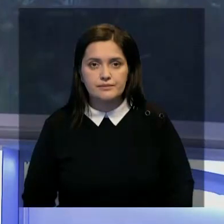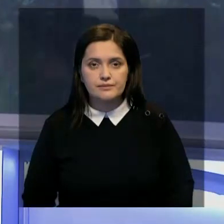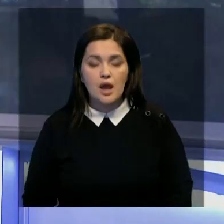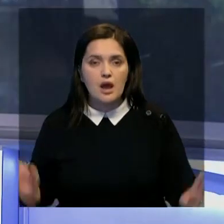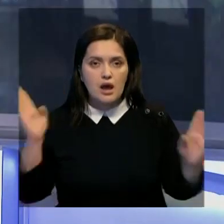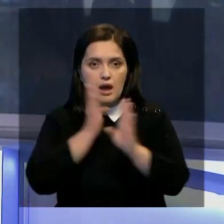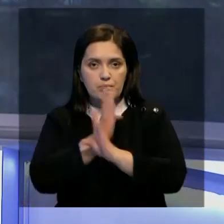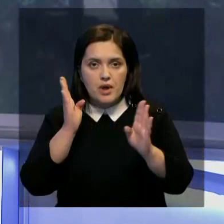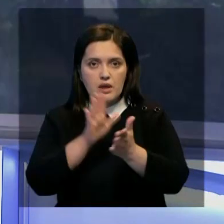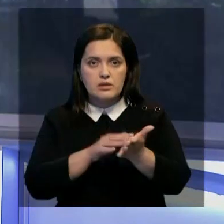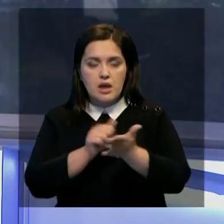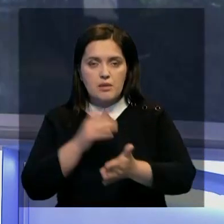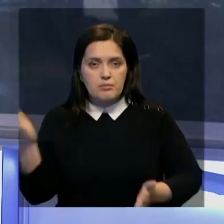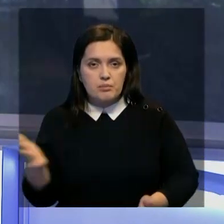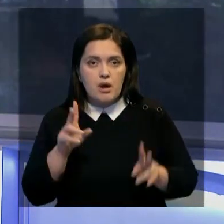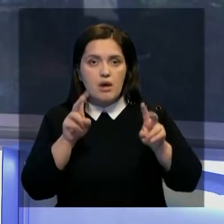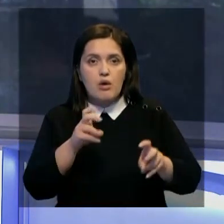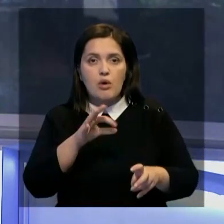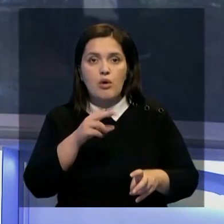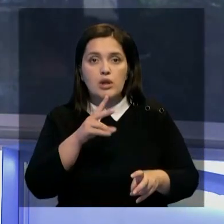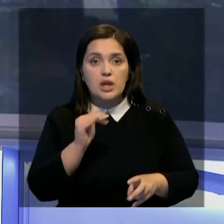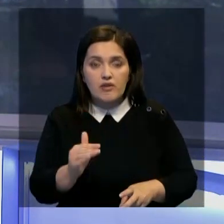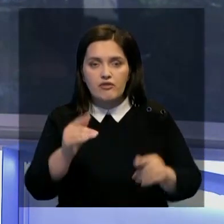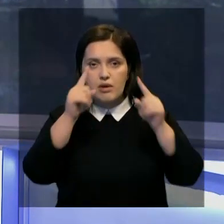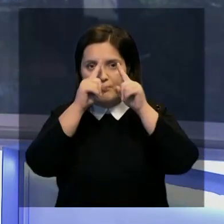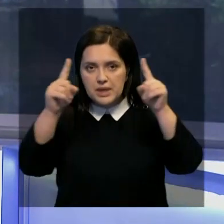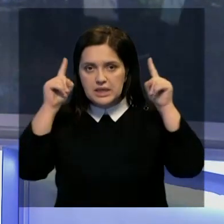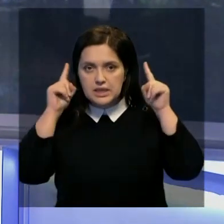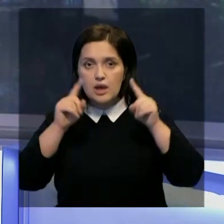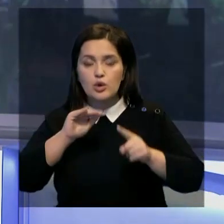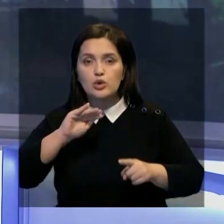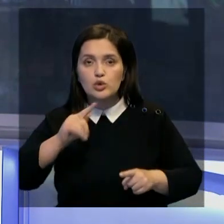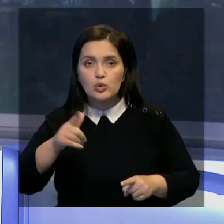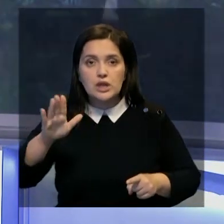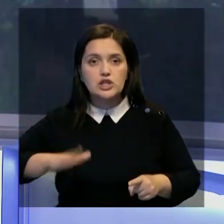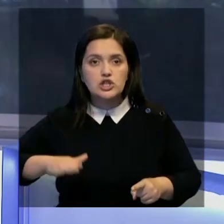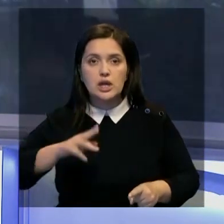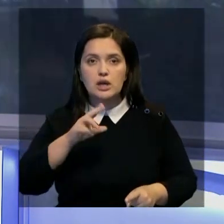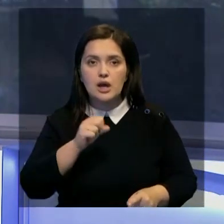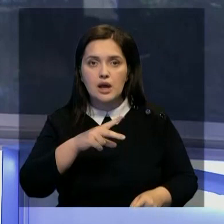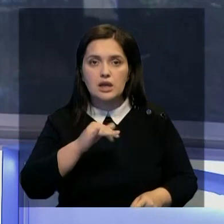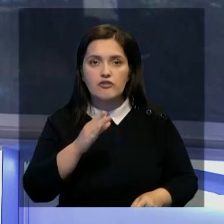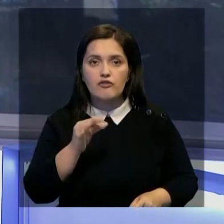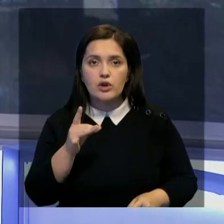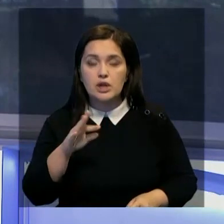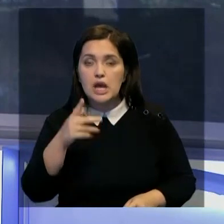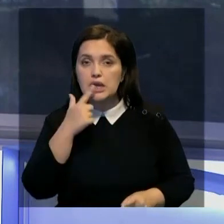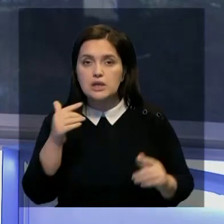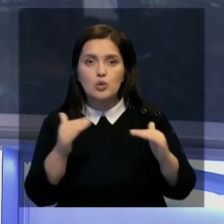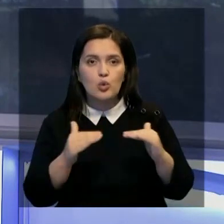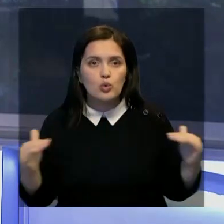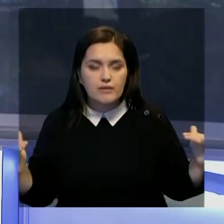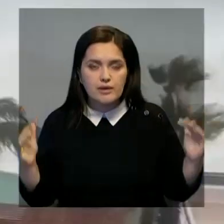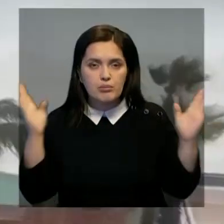Тропический шторм Олаф достиг северного побережья Мексики. В штате Южная Нижняя Калифорния объявлен красный уровень погодной